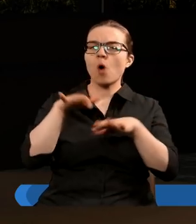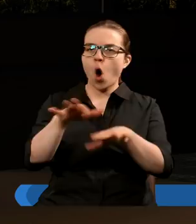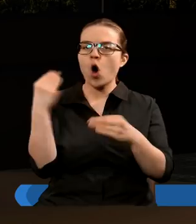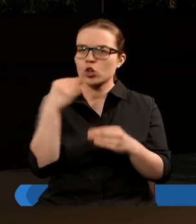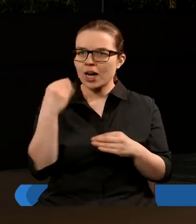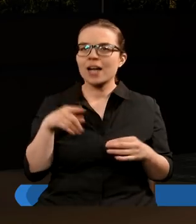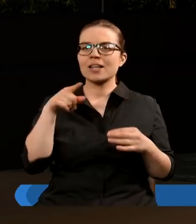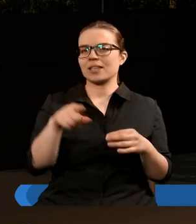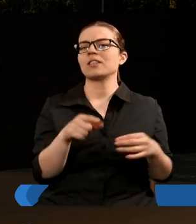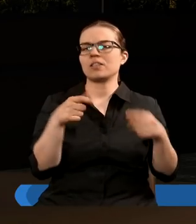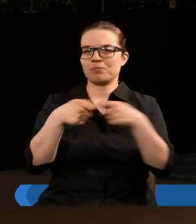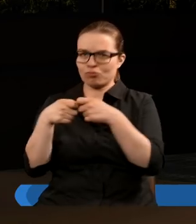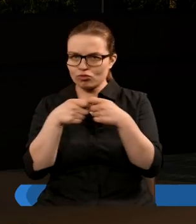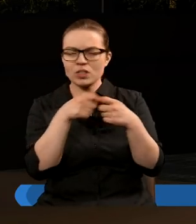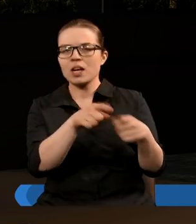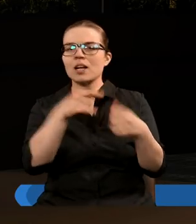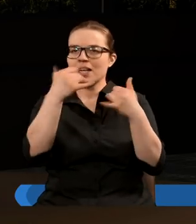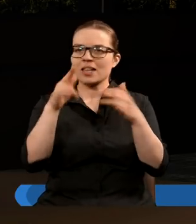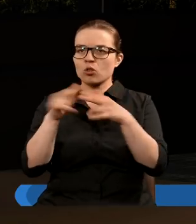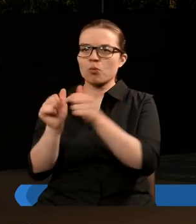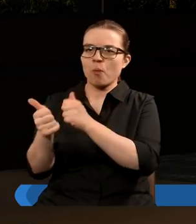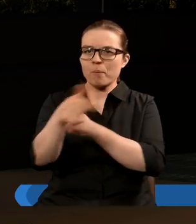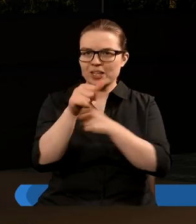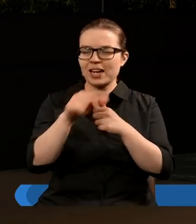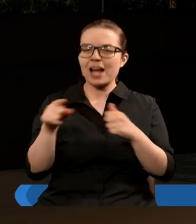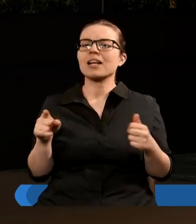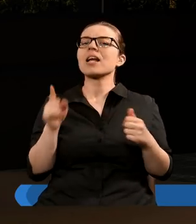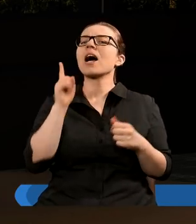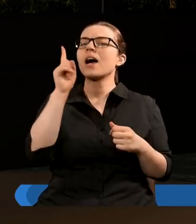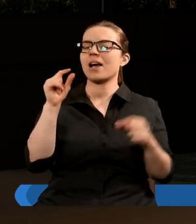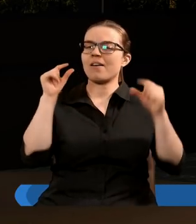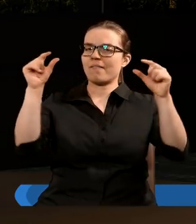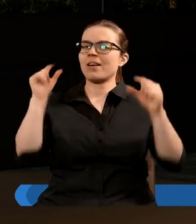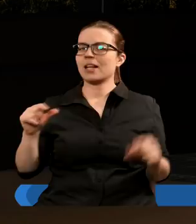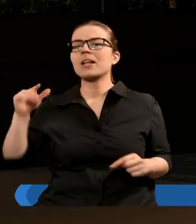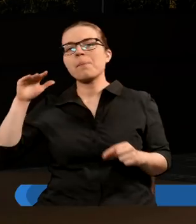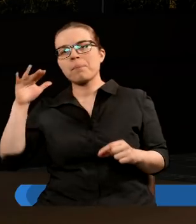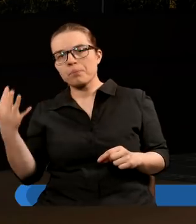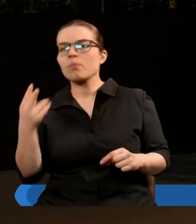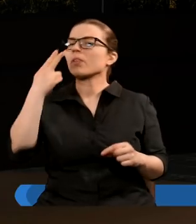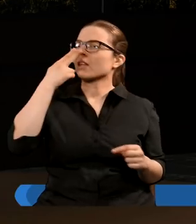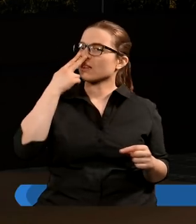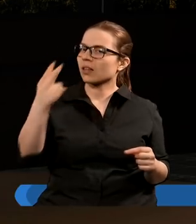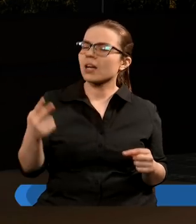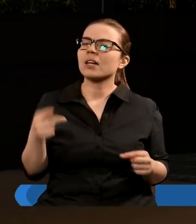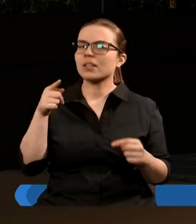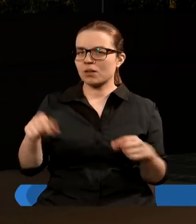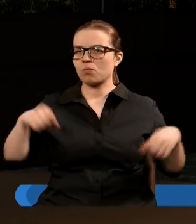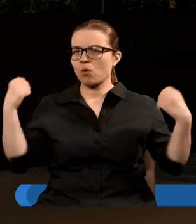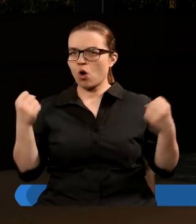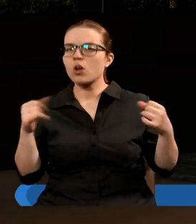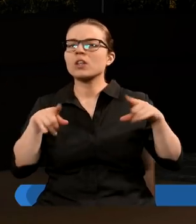wszystkich innych poprzedzających, ale też w wersecie piątym widzimy, że dano jej moc